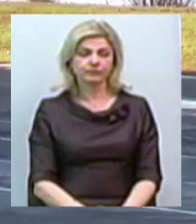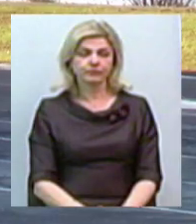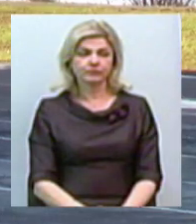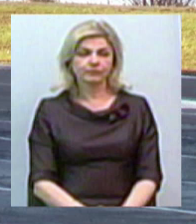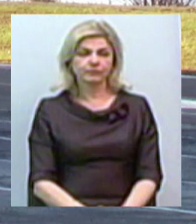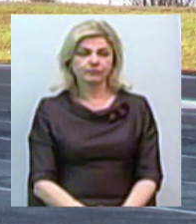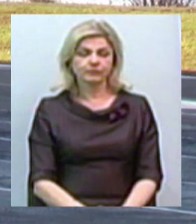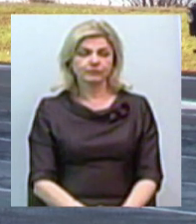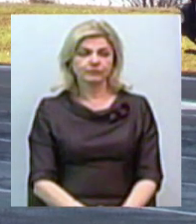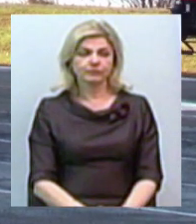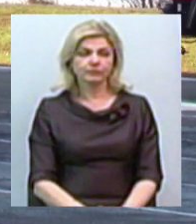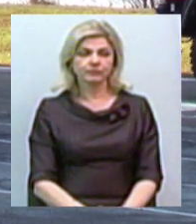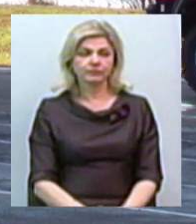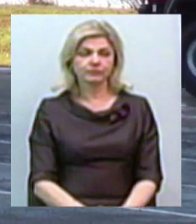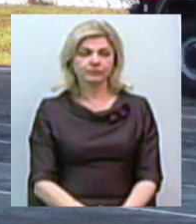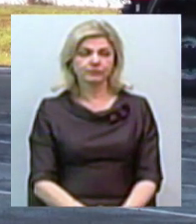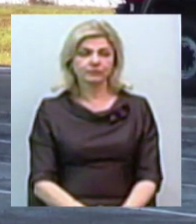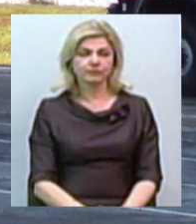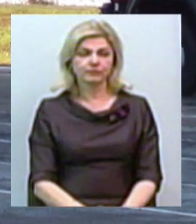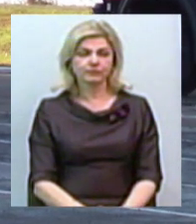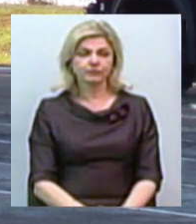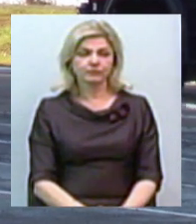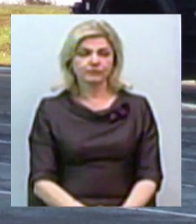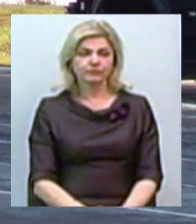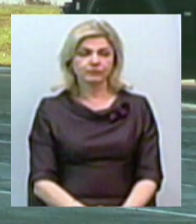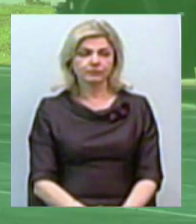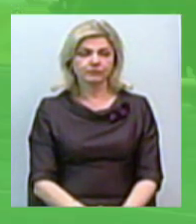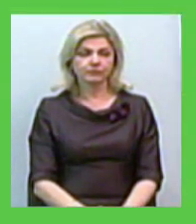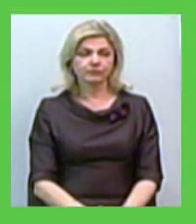Валентина Гурова, Юлія Філімон. Новини на Суспільному. Миколаїв.